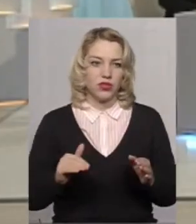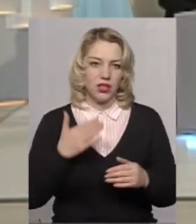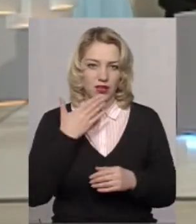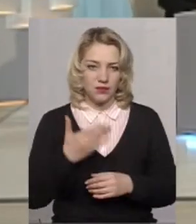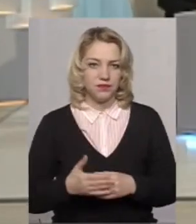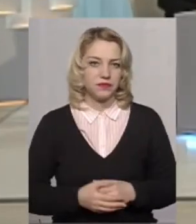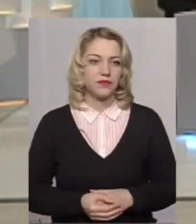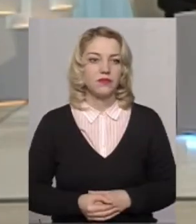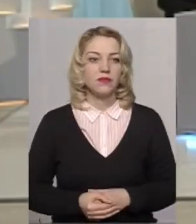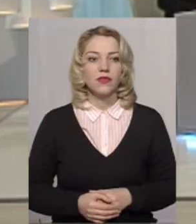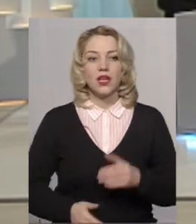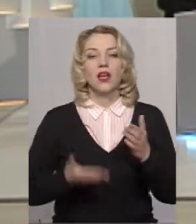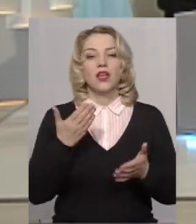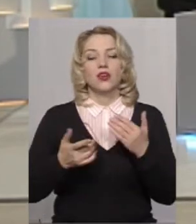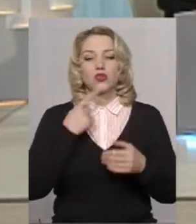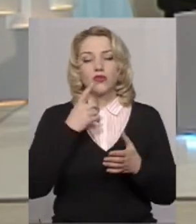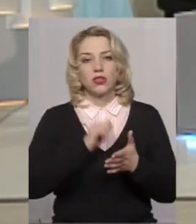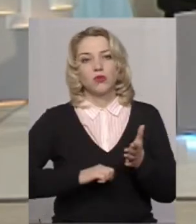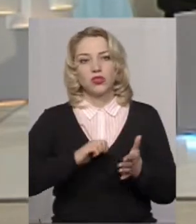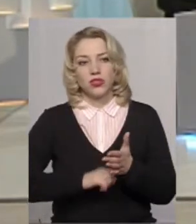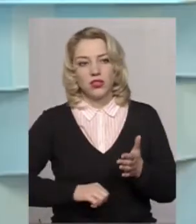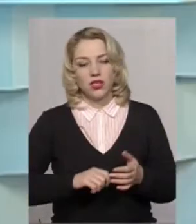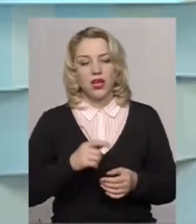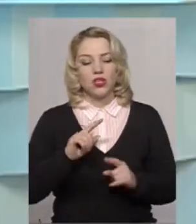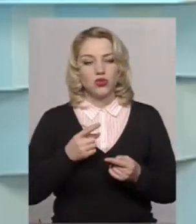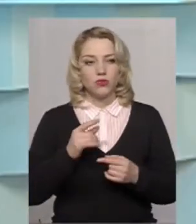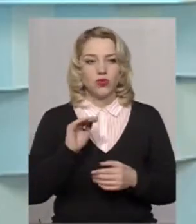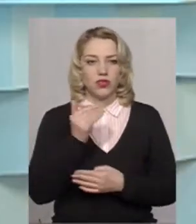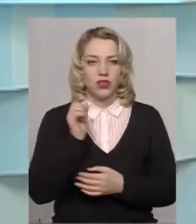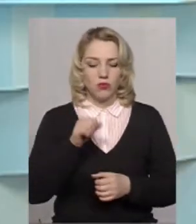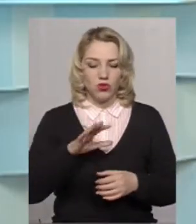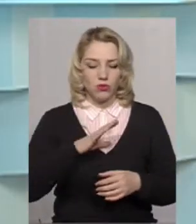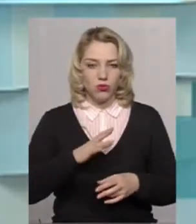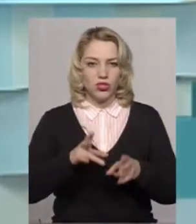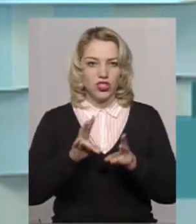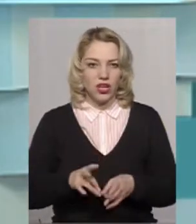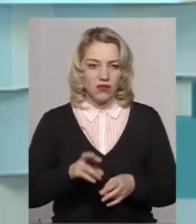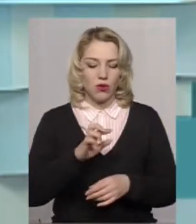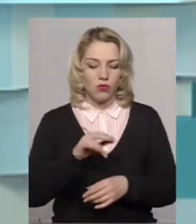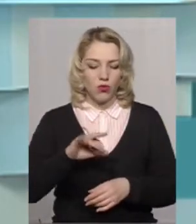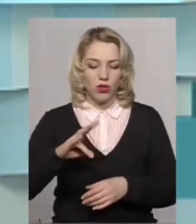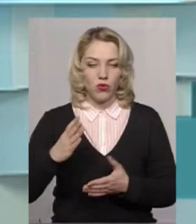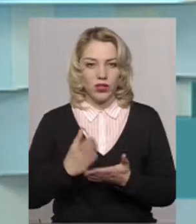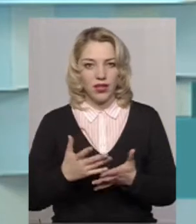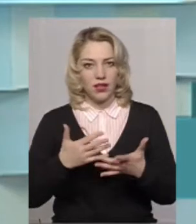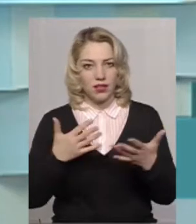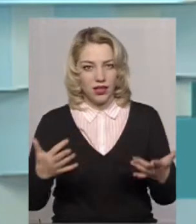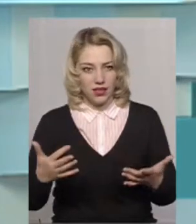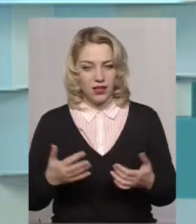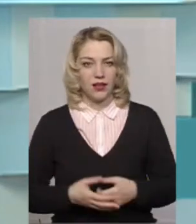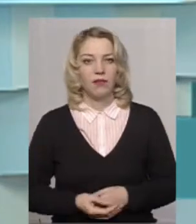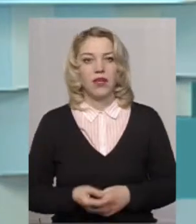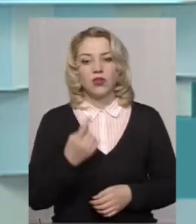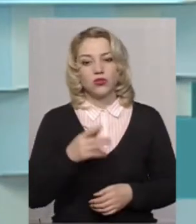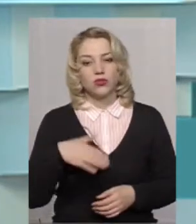Насправді, якщо говорити про причини саме того, що дитина може стати жертвою булінгу, їх є декілька. З